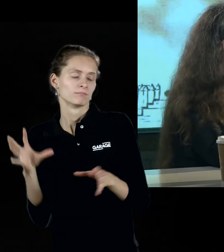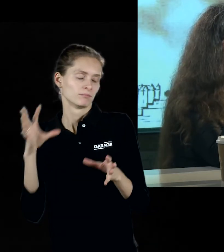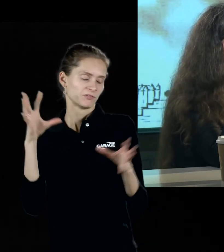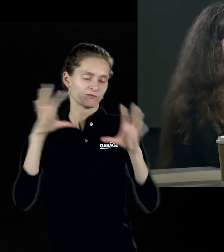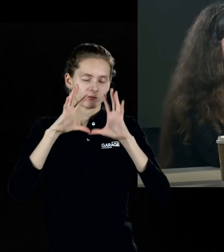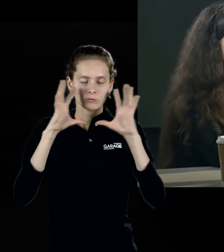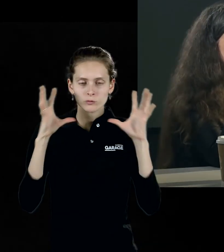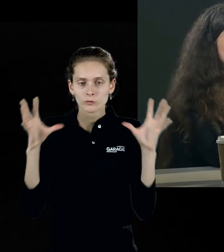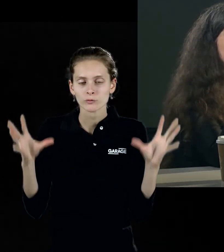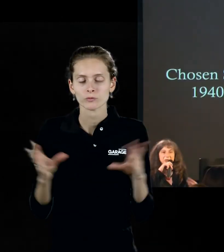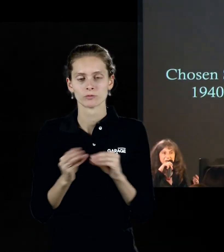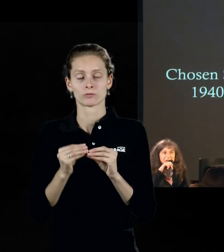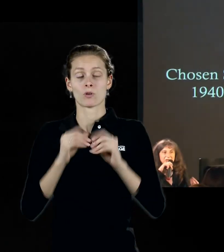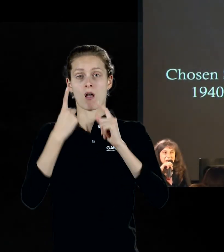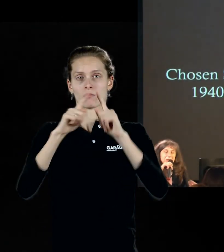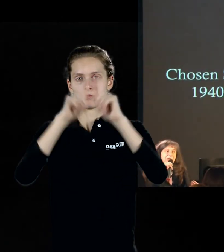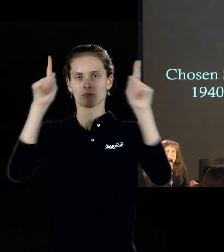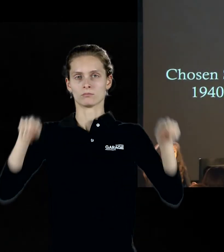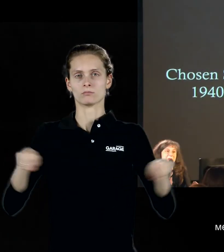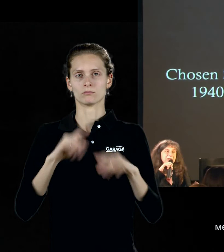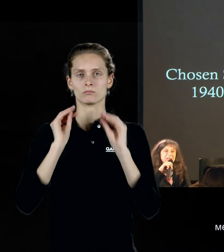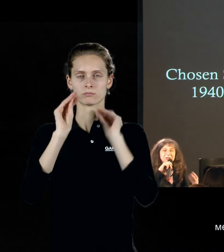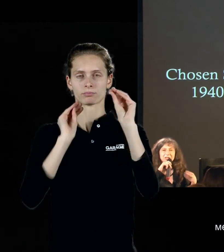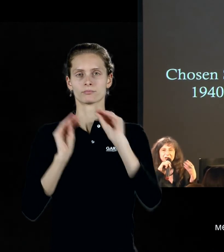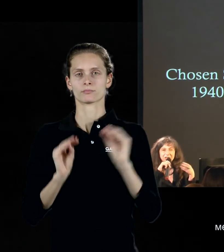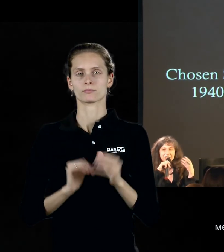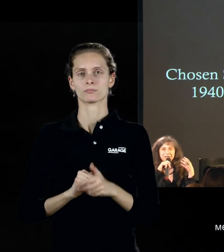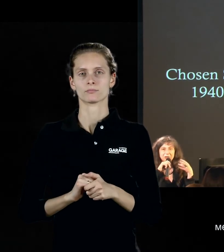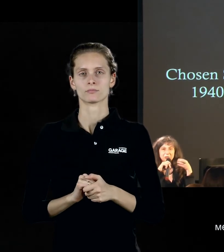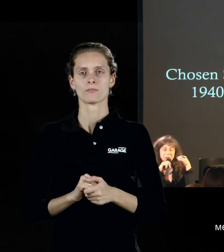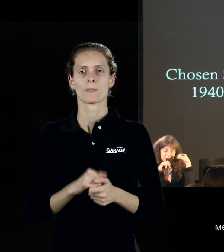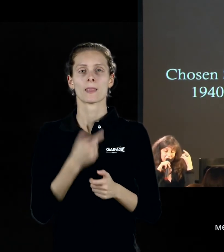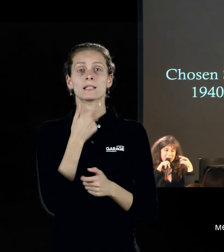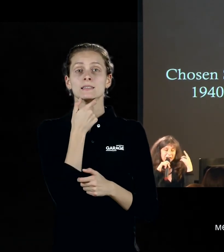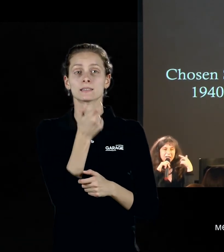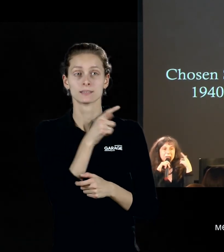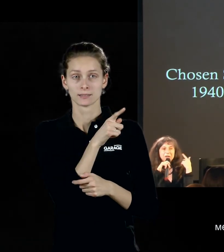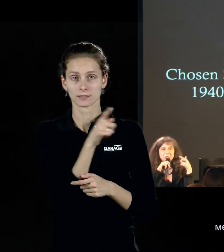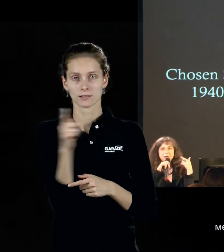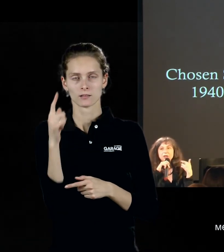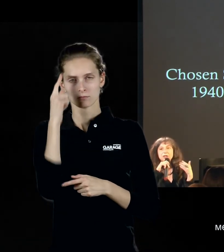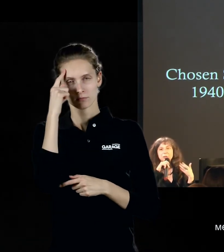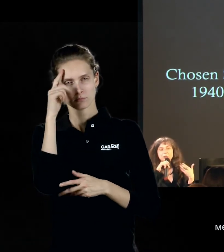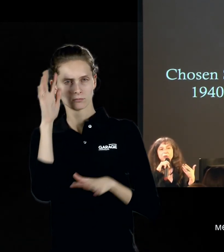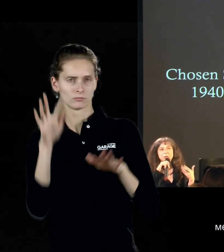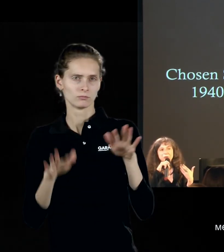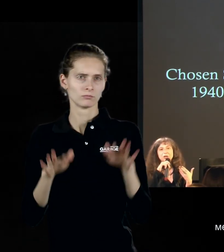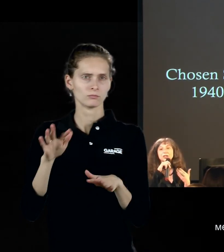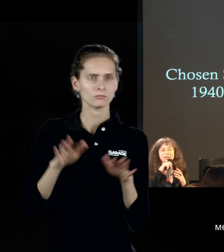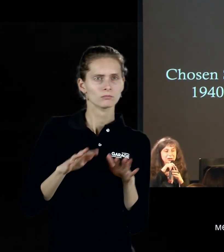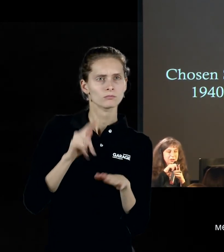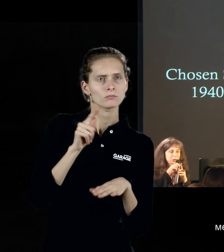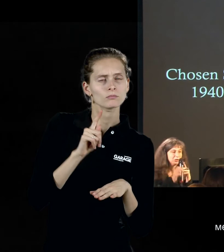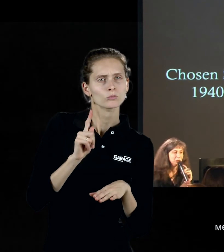одном полотне, замечательным образом заставляя каждого зрителя колебаться между несколькими способами